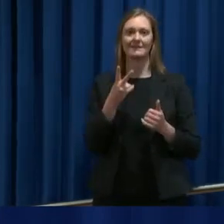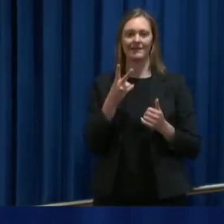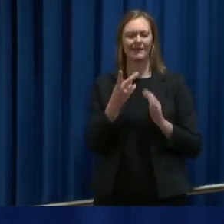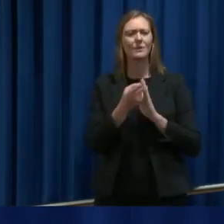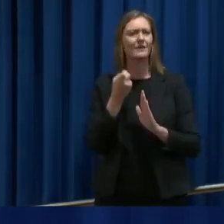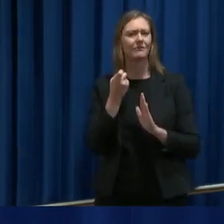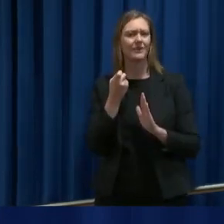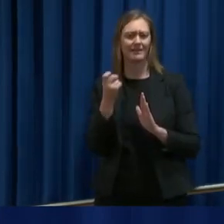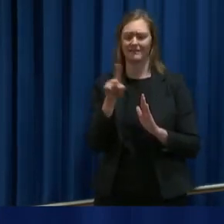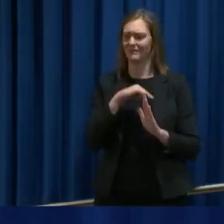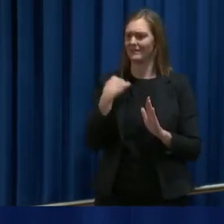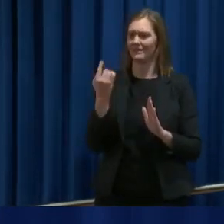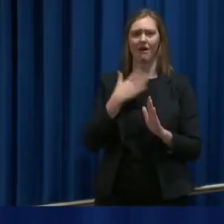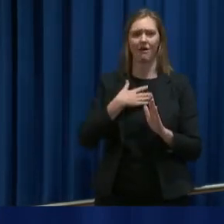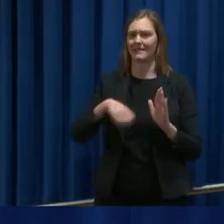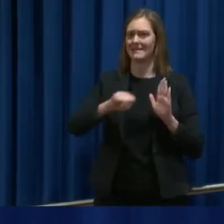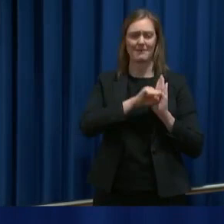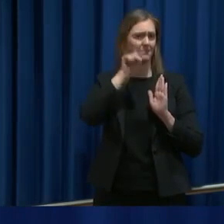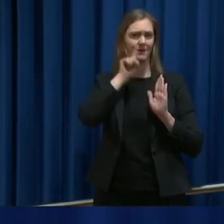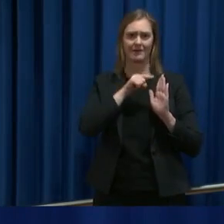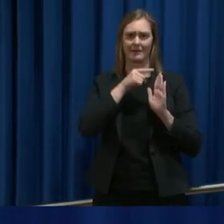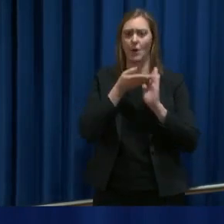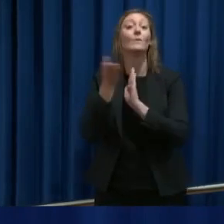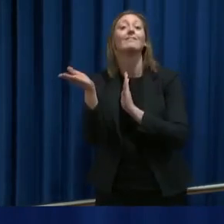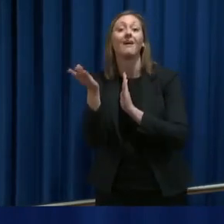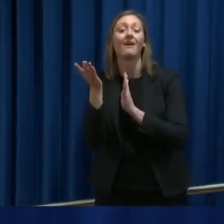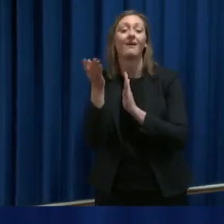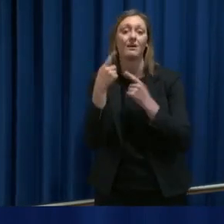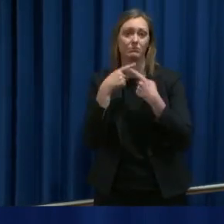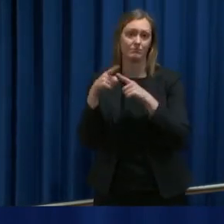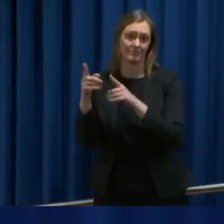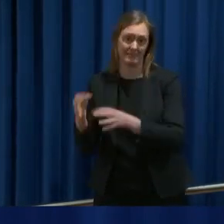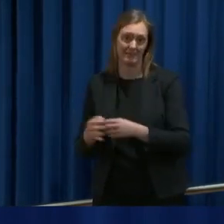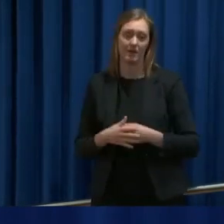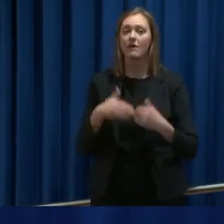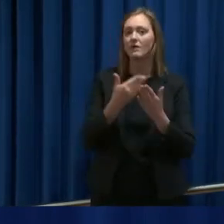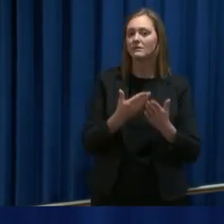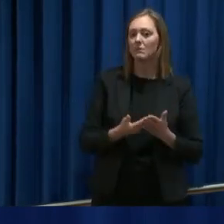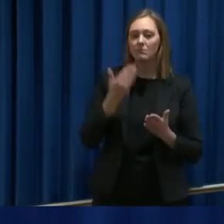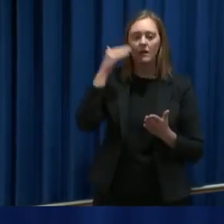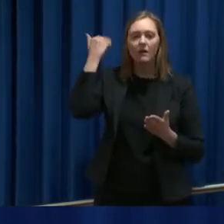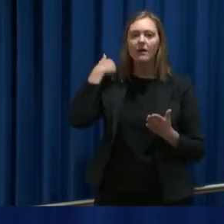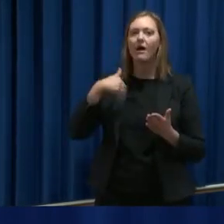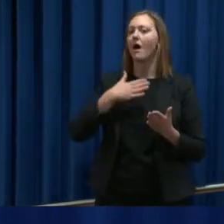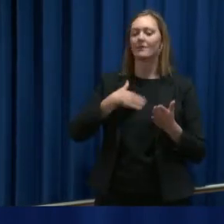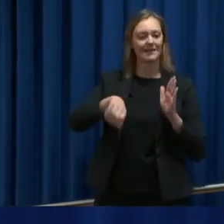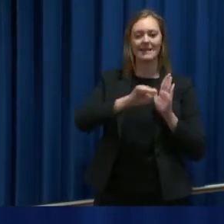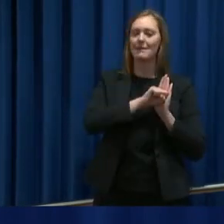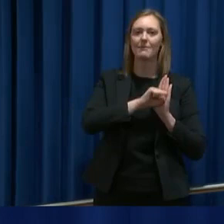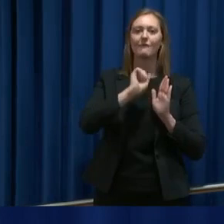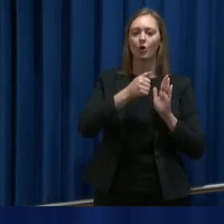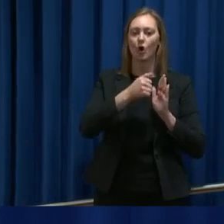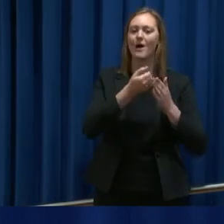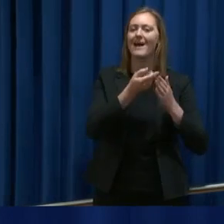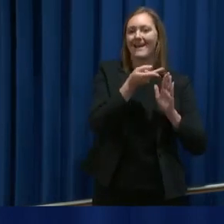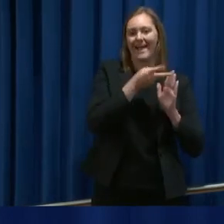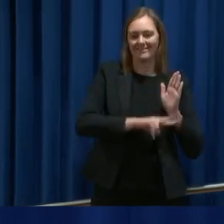dette er utfordrende, at vi ikke har gjemler til å gjøre ulike unntak. For eksempel at vi ikke har det gjengler til å gjøre endringer i